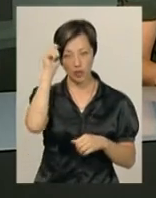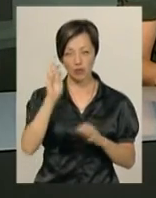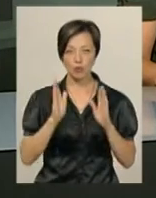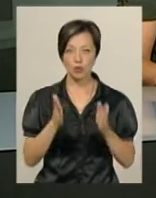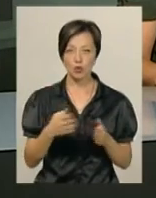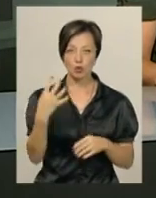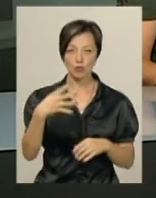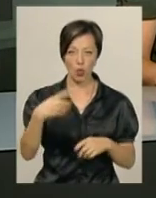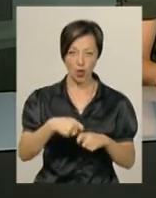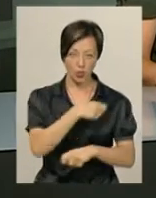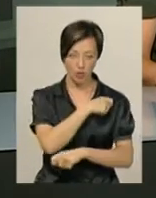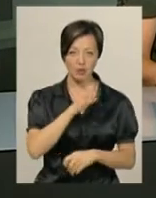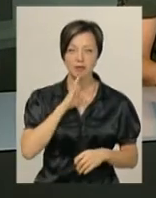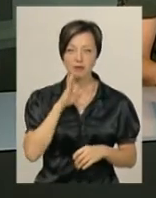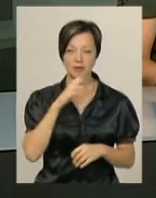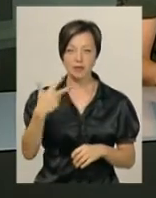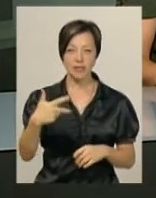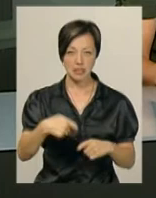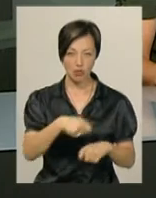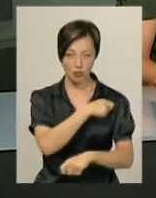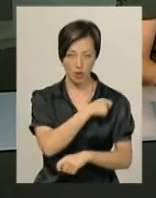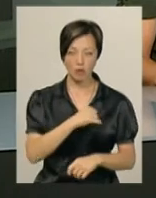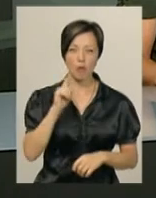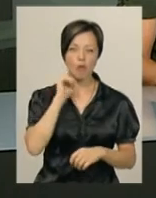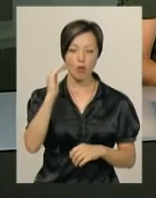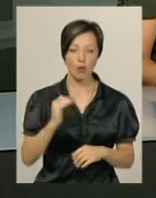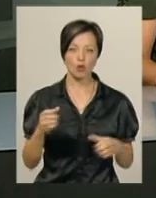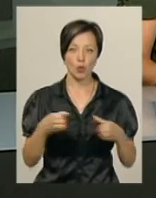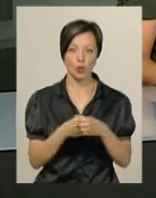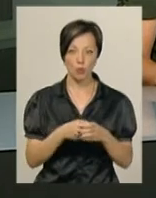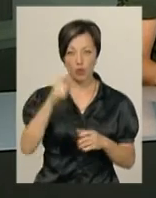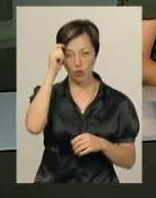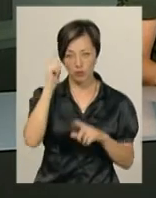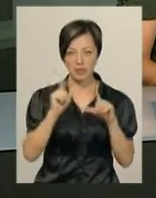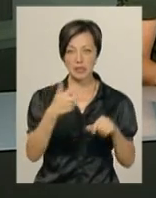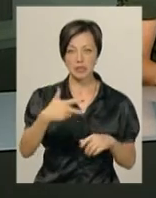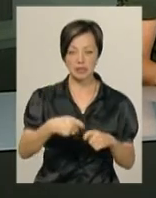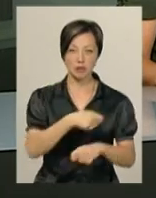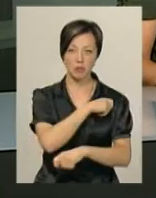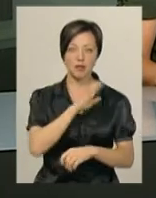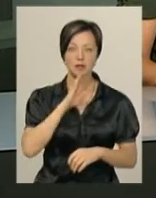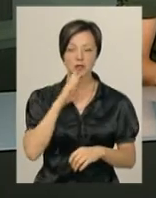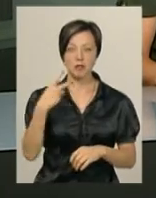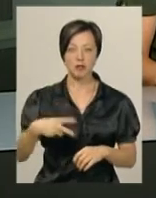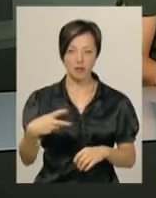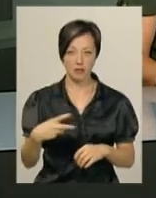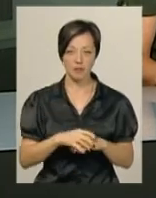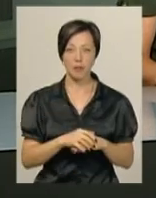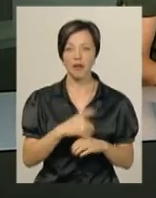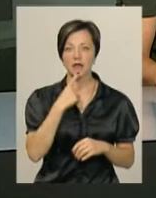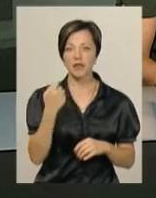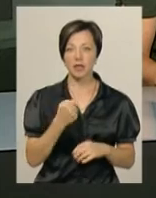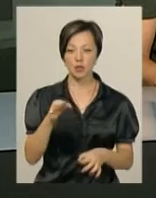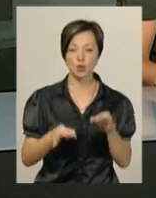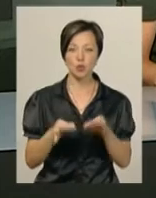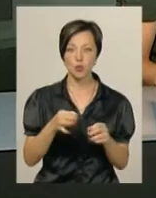буде заїзд на 40 кілометрів, у дівчат – на 30. У молодшій віковій групі хлопці їхатимуть 30 кілометрів, дівчата – 20. У неділю ж